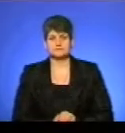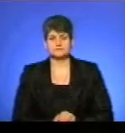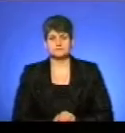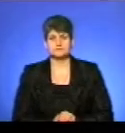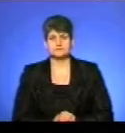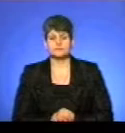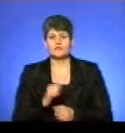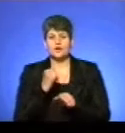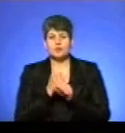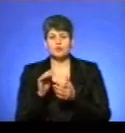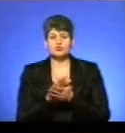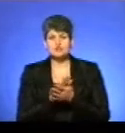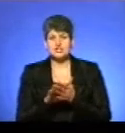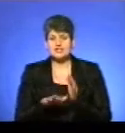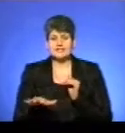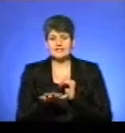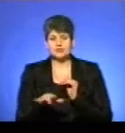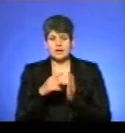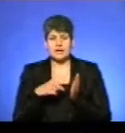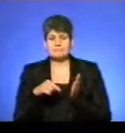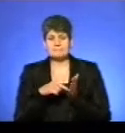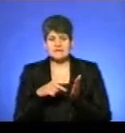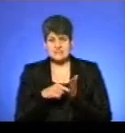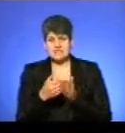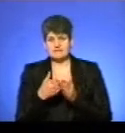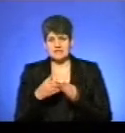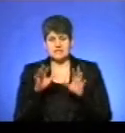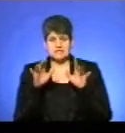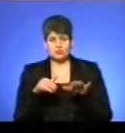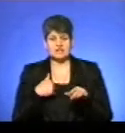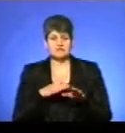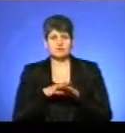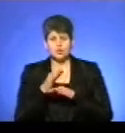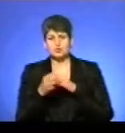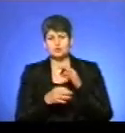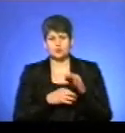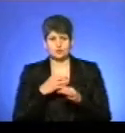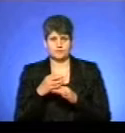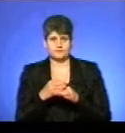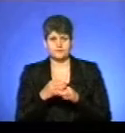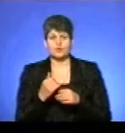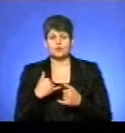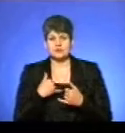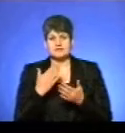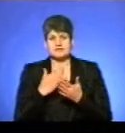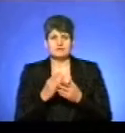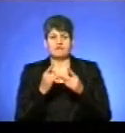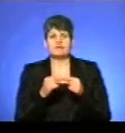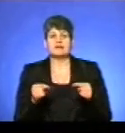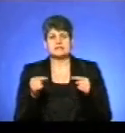Роботи з очищення території міста від снігу у нас виконуються цілодобово. У нас є визначені